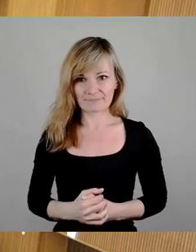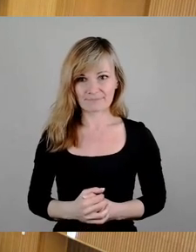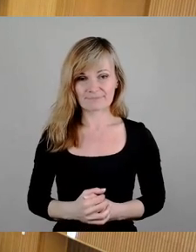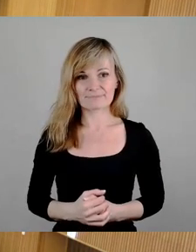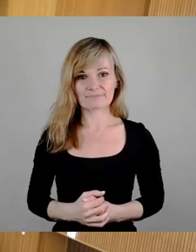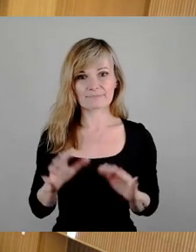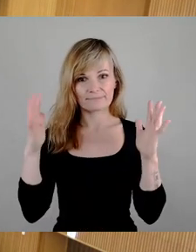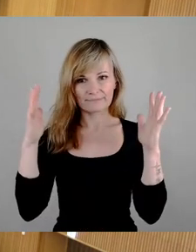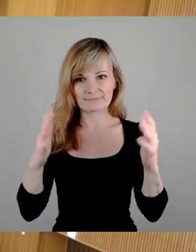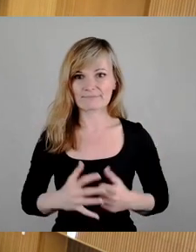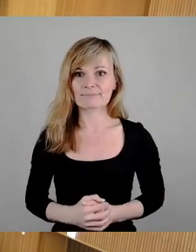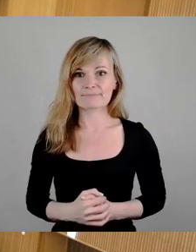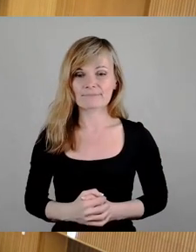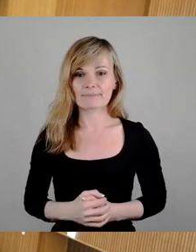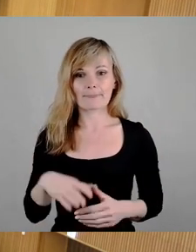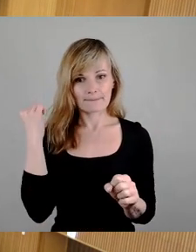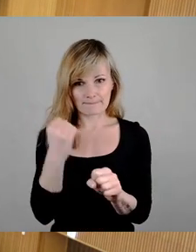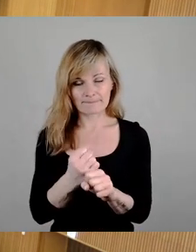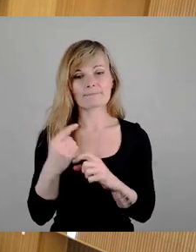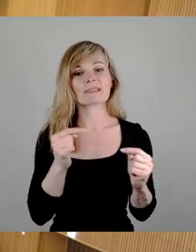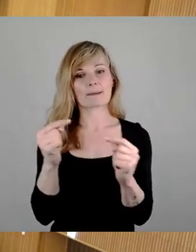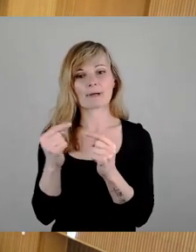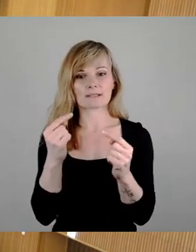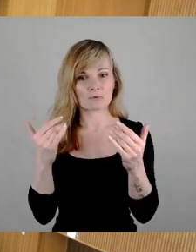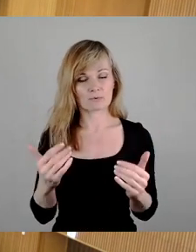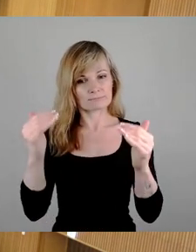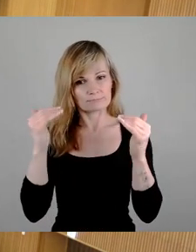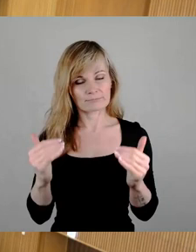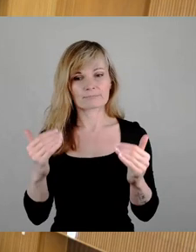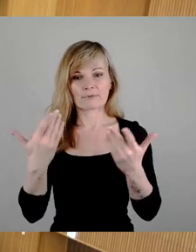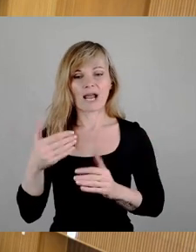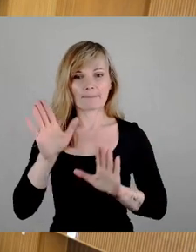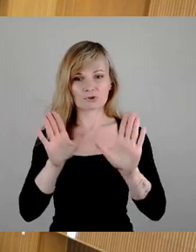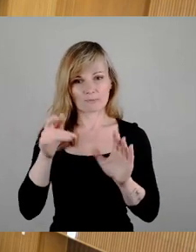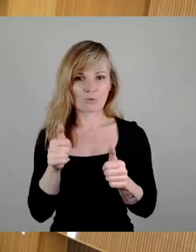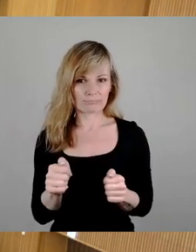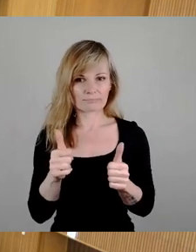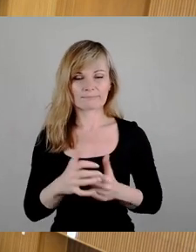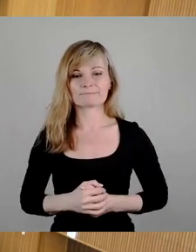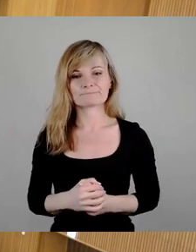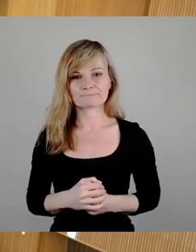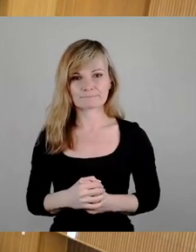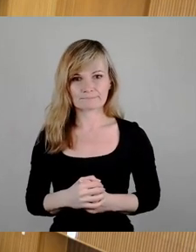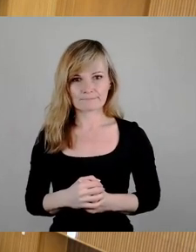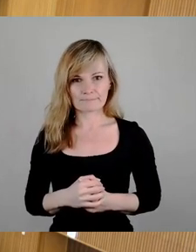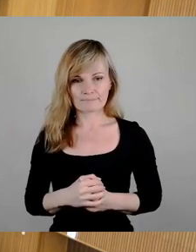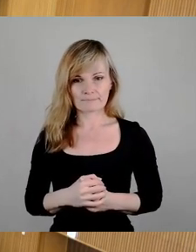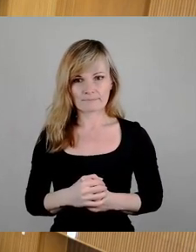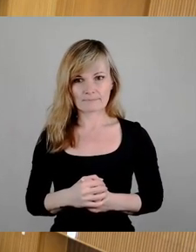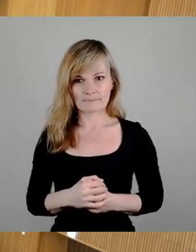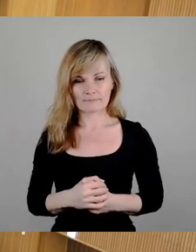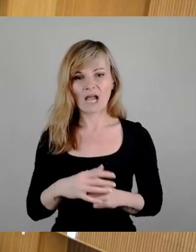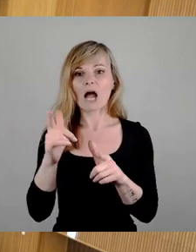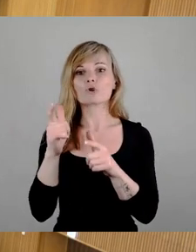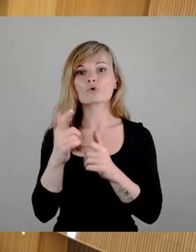So, damit sind wir durch die Debatte durch und kommen jetzt zur Abstimmung. Uns liegt ein ablehnender Ausschussbericht